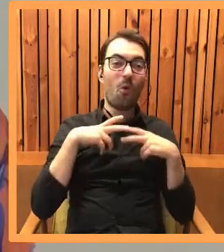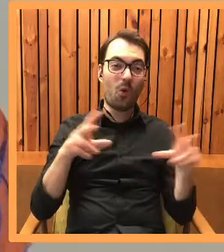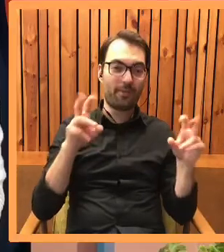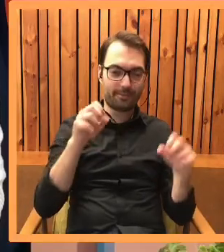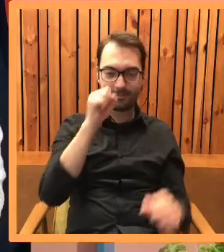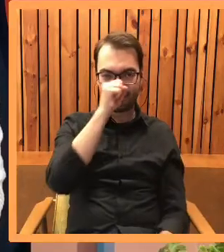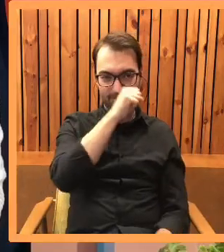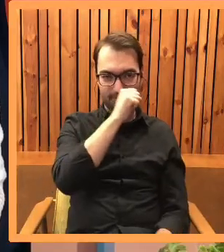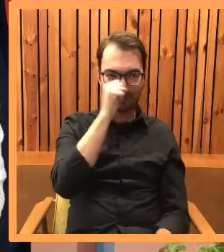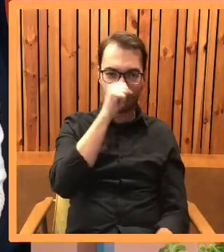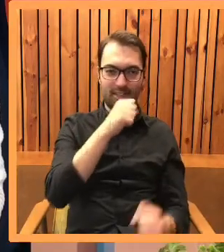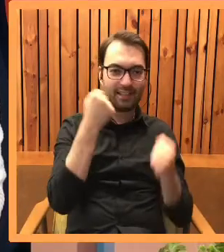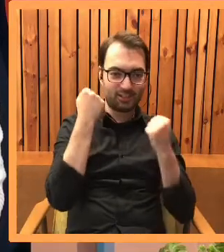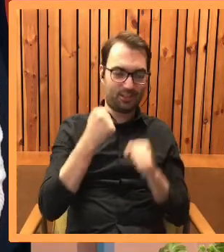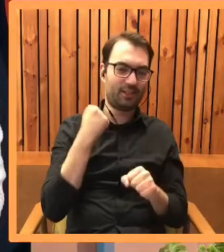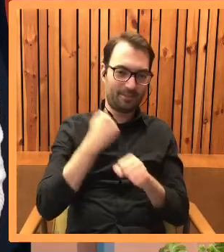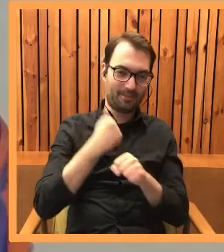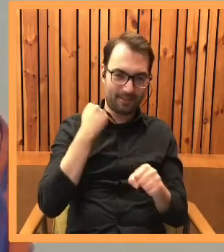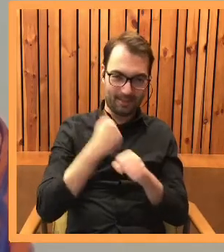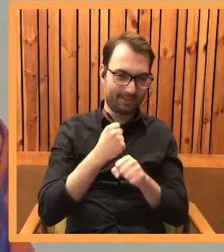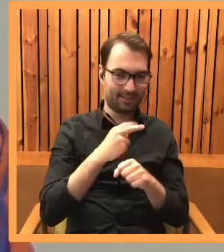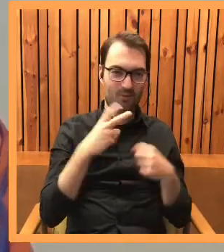urlop, roboty.